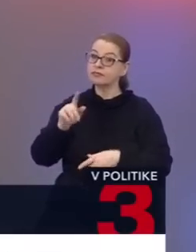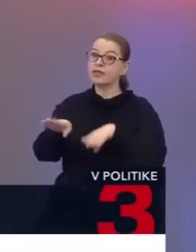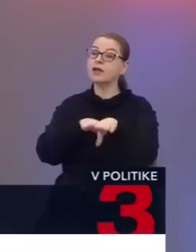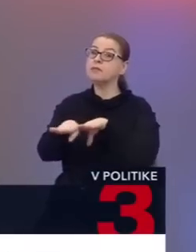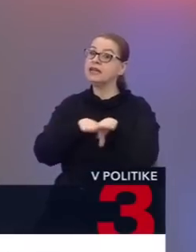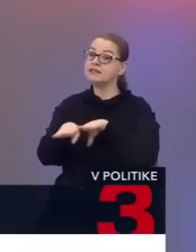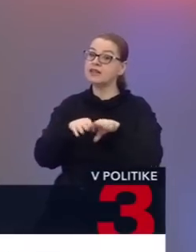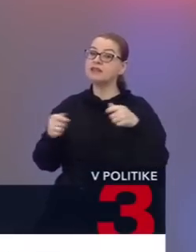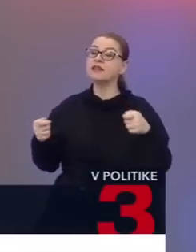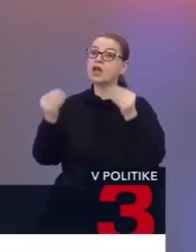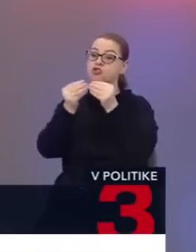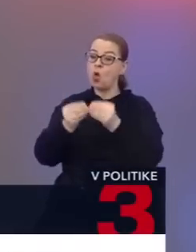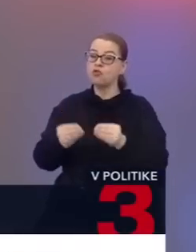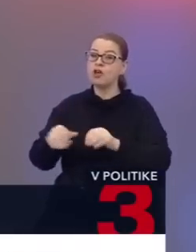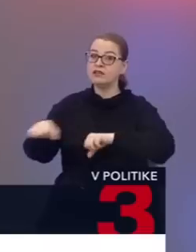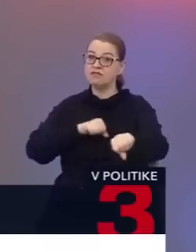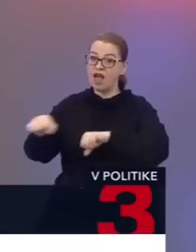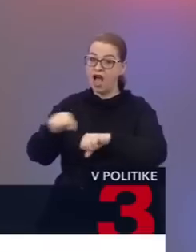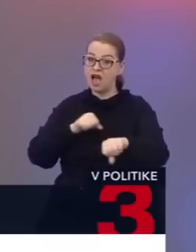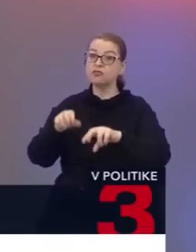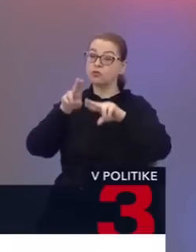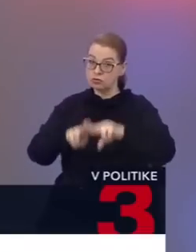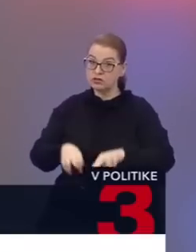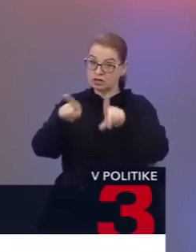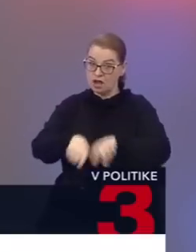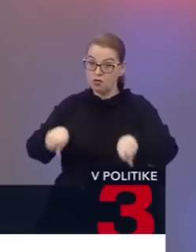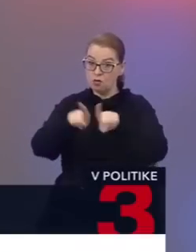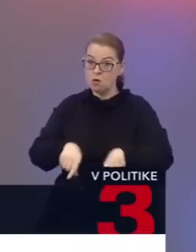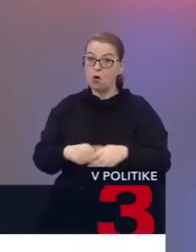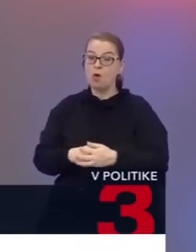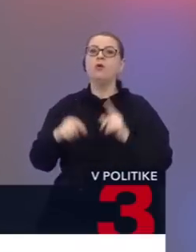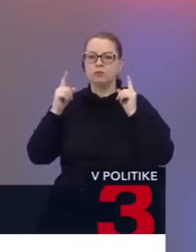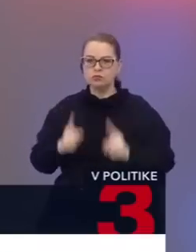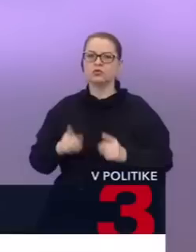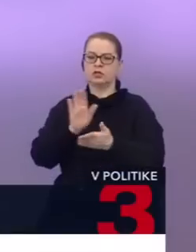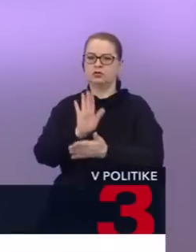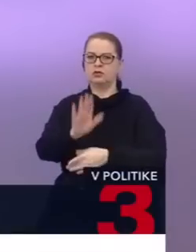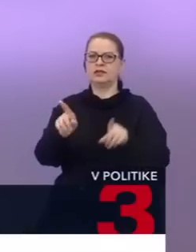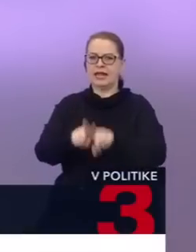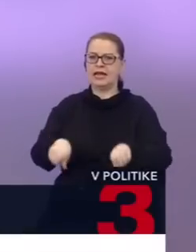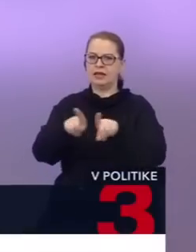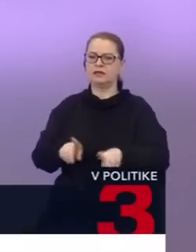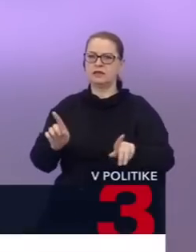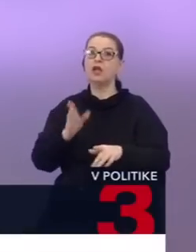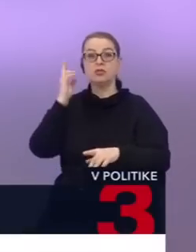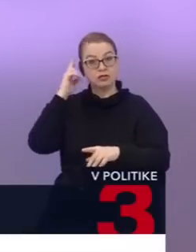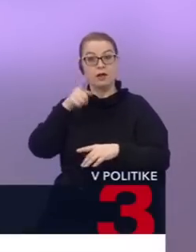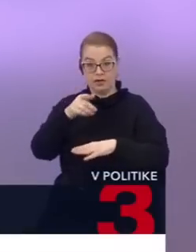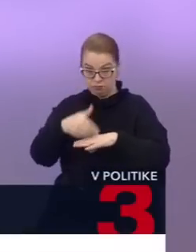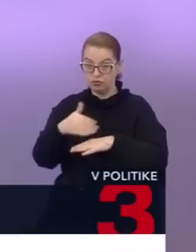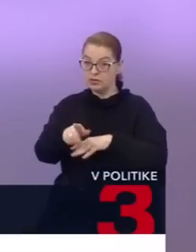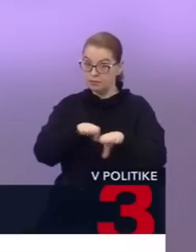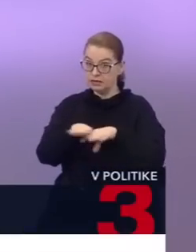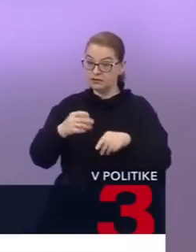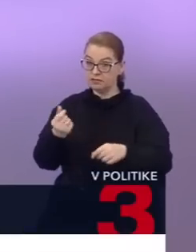alebo zloženie členov vlády zostane také isté. Musí ostať také isté, lebo my ich nevieme... To znamená, že budete aj naďalej ministrom financí.